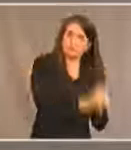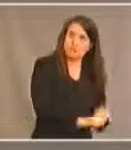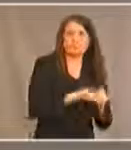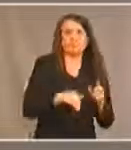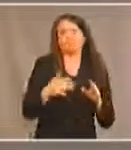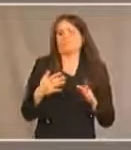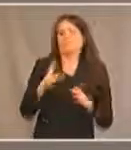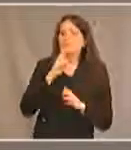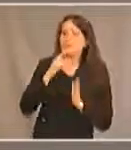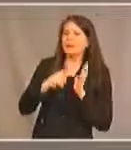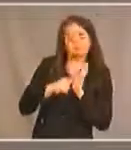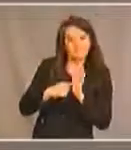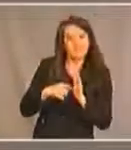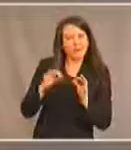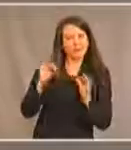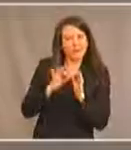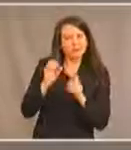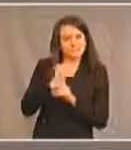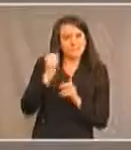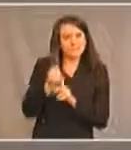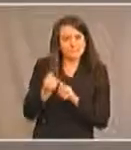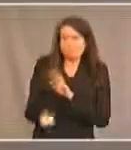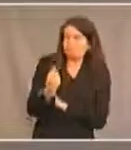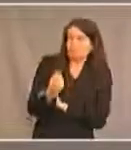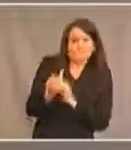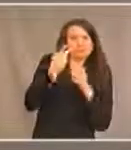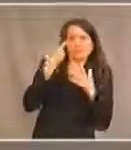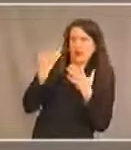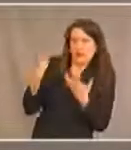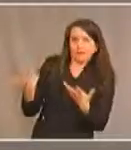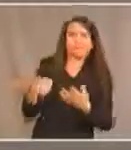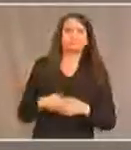extrêmement concret de choses qui se produisent.